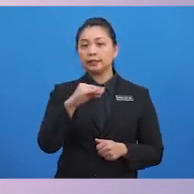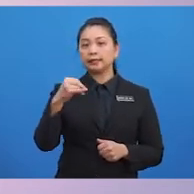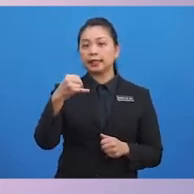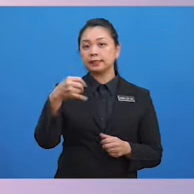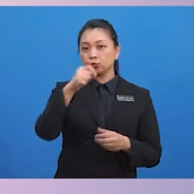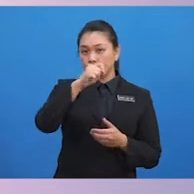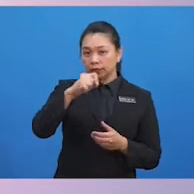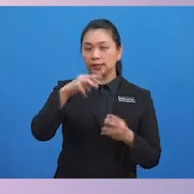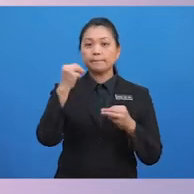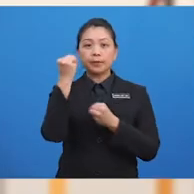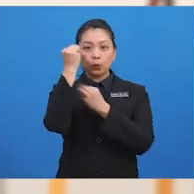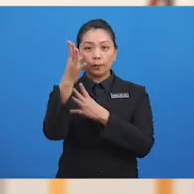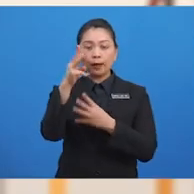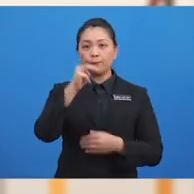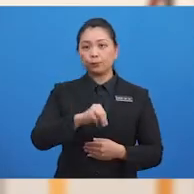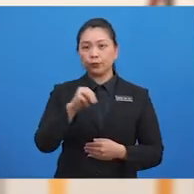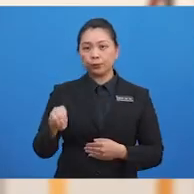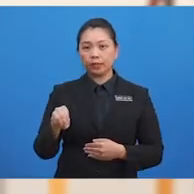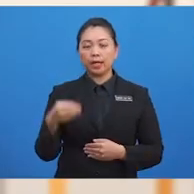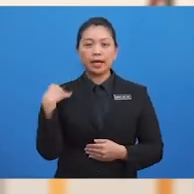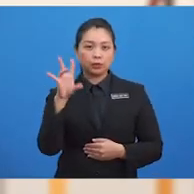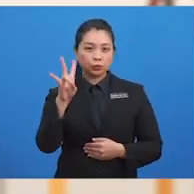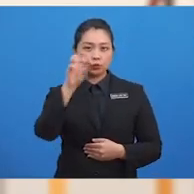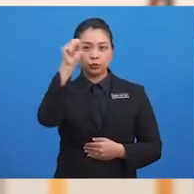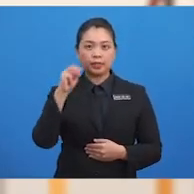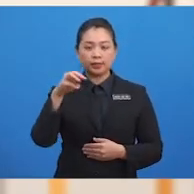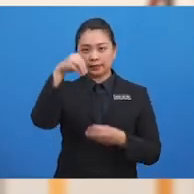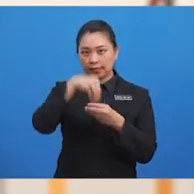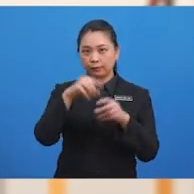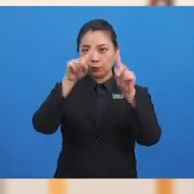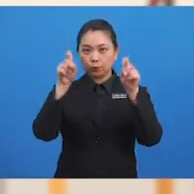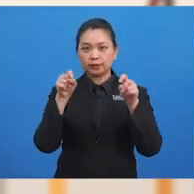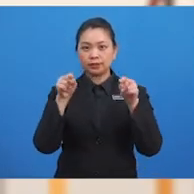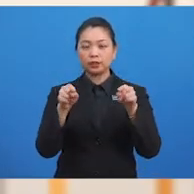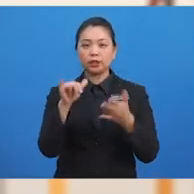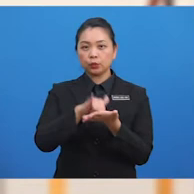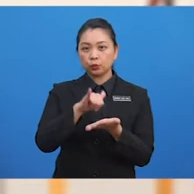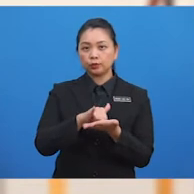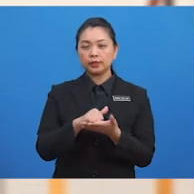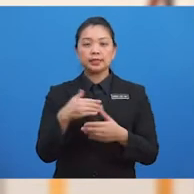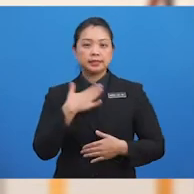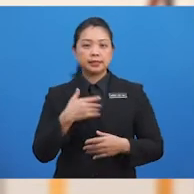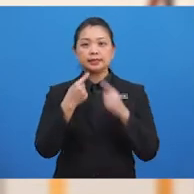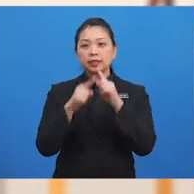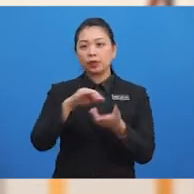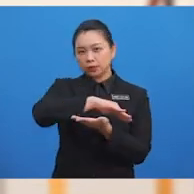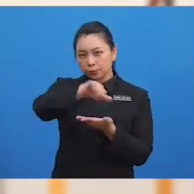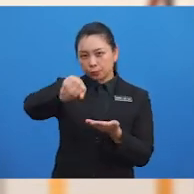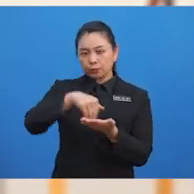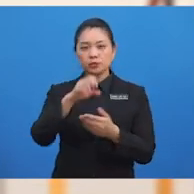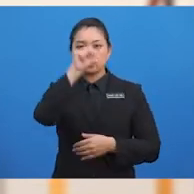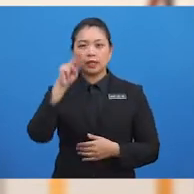maklumat murid-murid. Ada tujuh soalan dalam kuis ini. Sila jawab semua soalan.